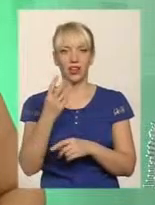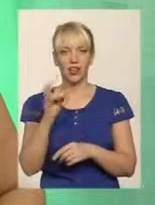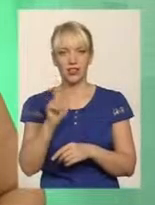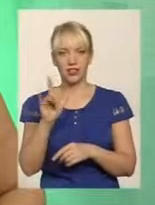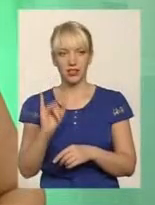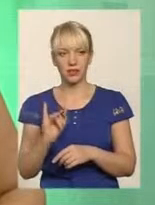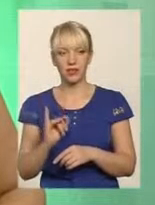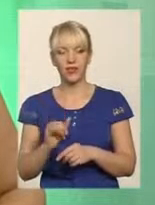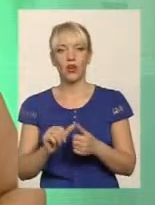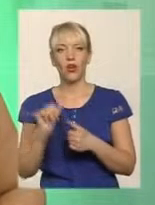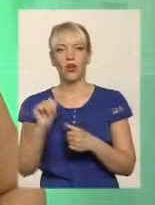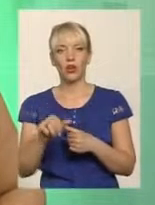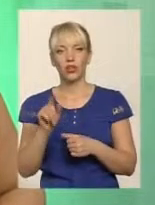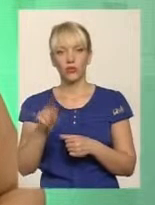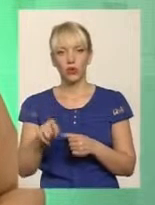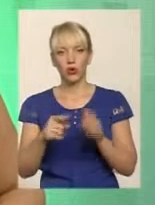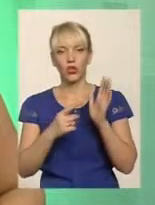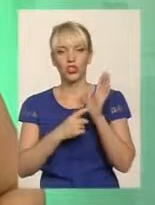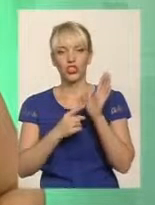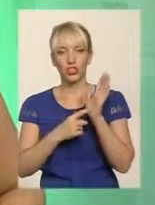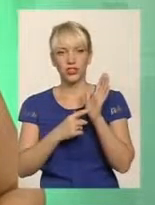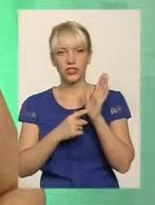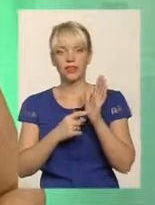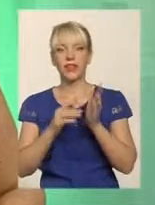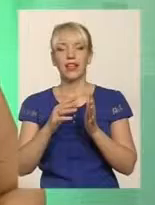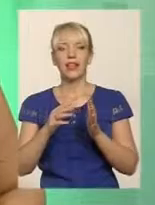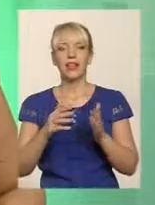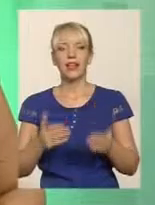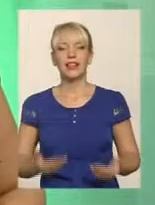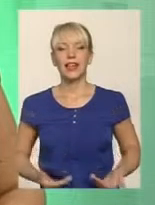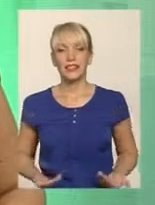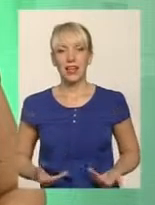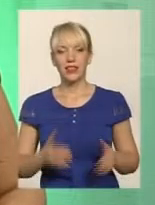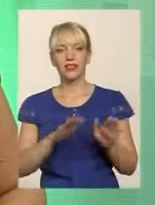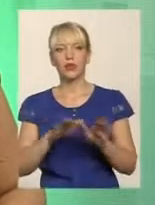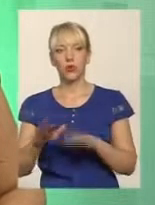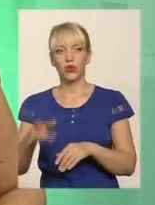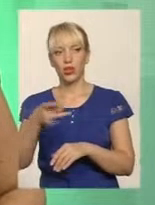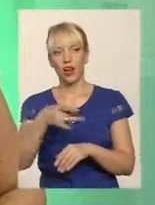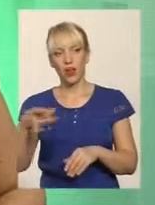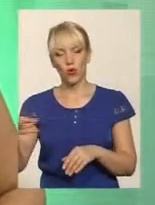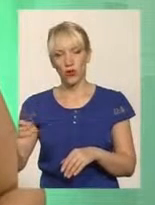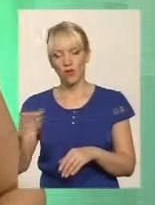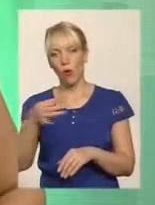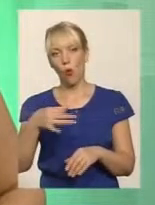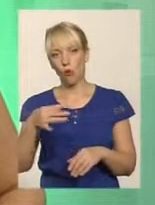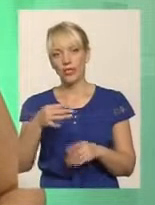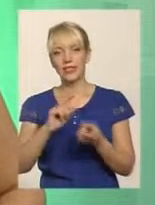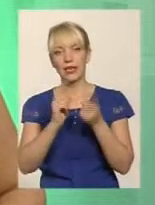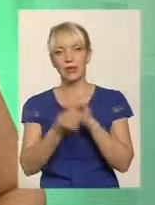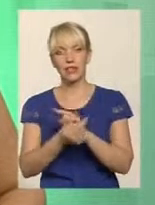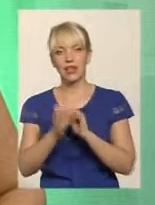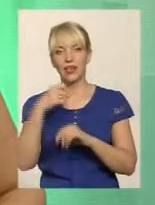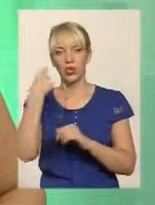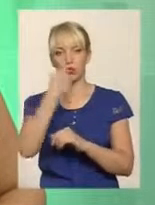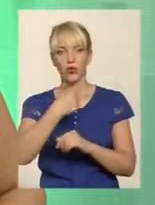ситуація. Крім того, шість населених пунктів районів області переведені на